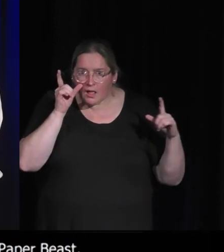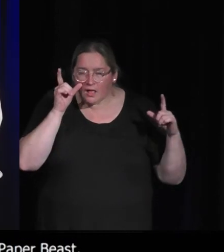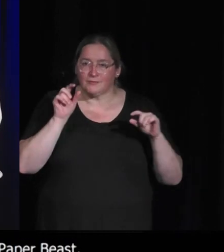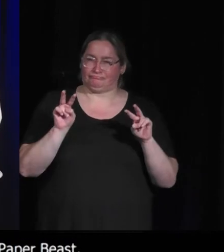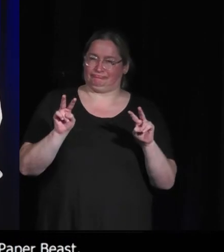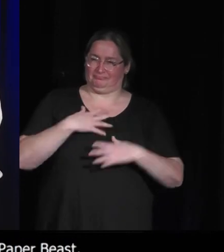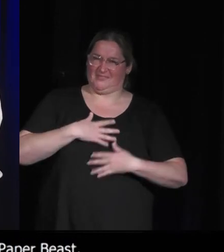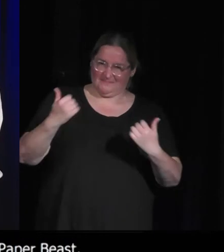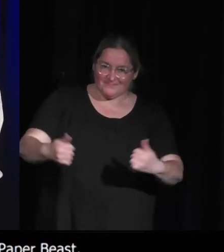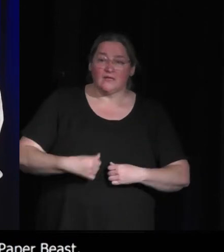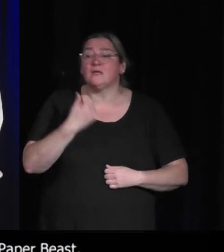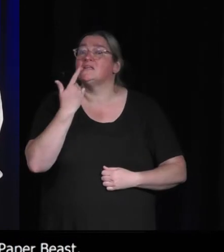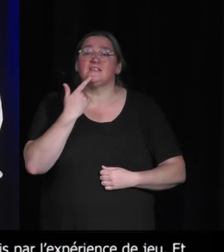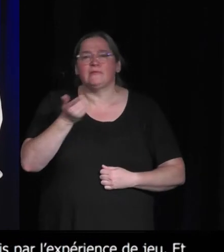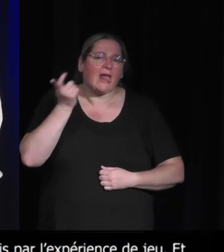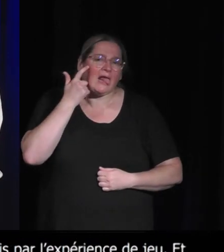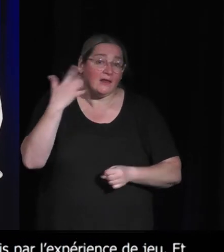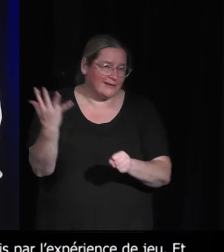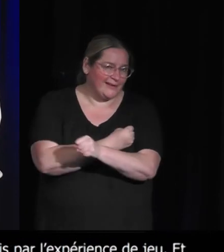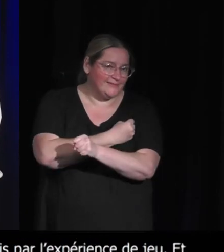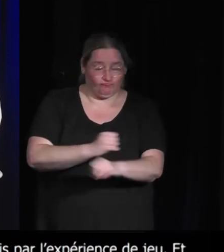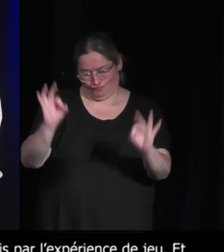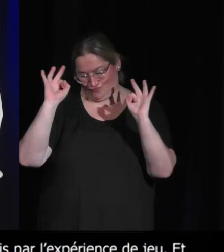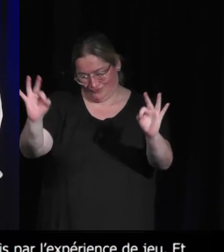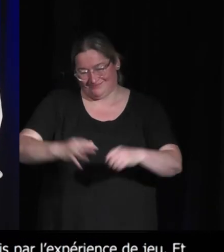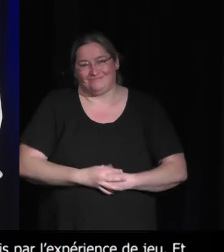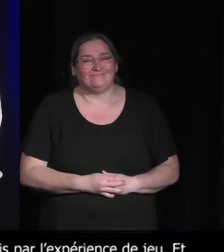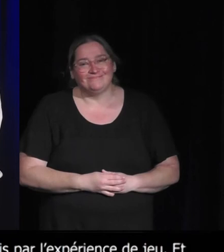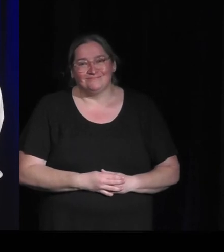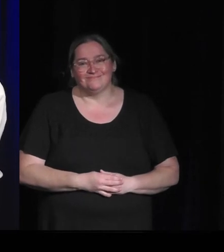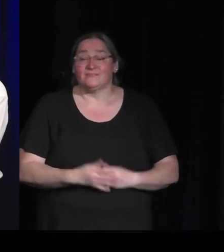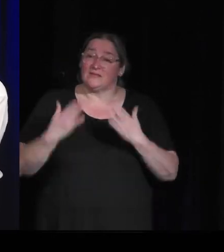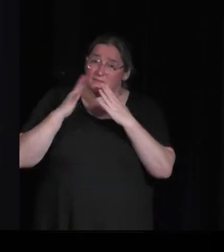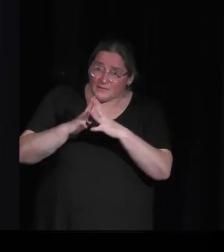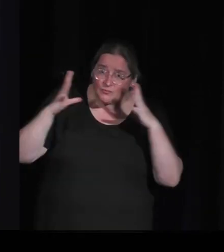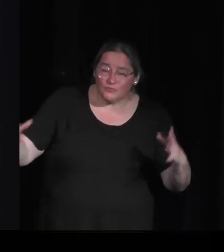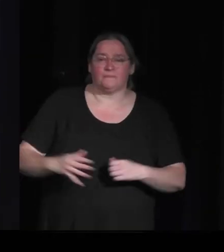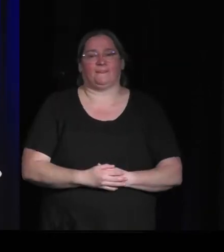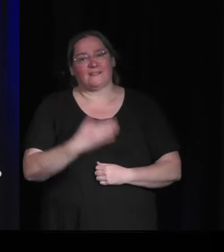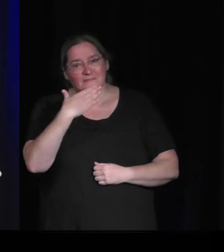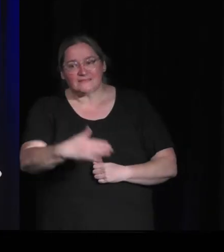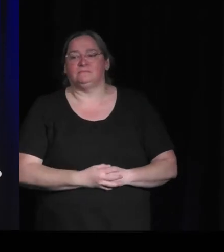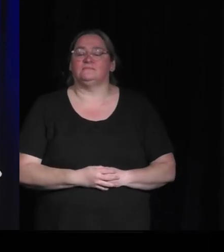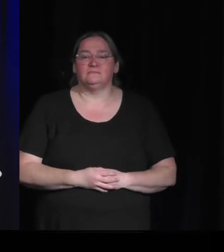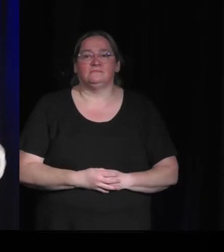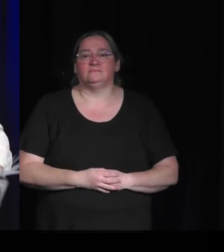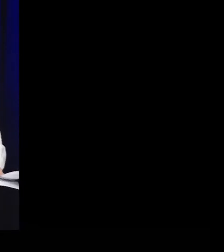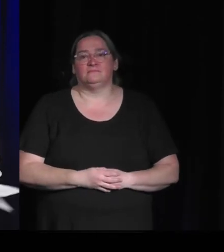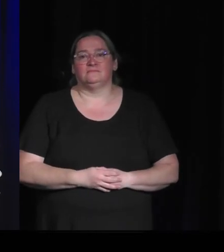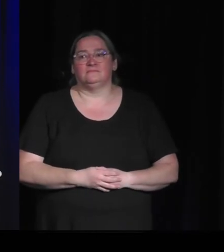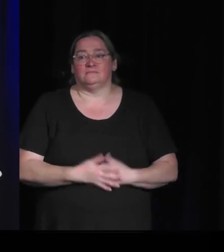Du coup, c'est le pari qui a gagné. C'est ça. Merci beaucoup. Merci. On va laisser